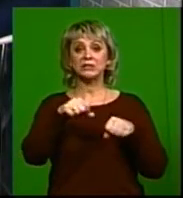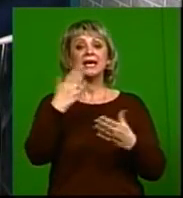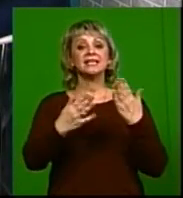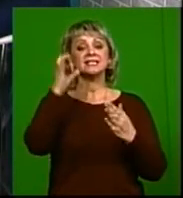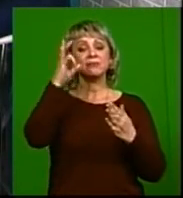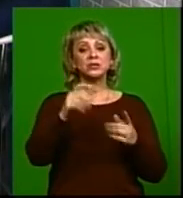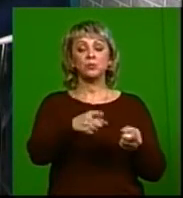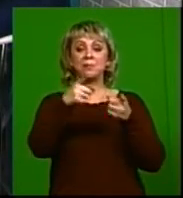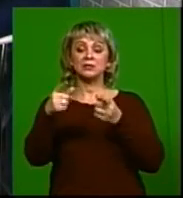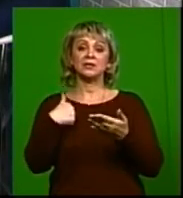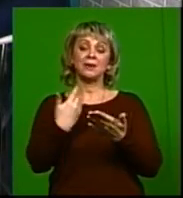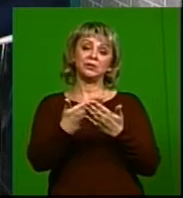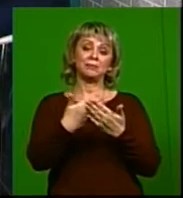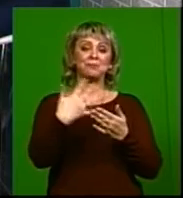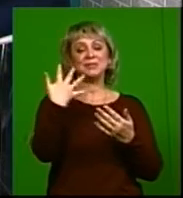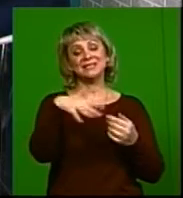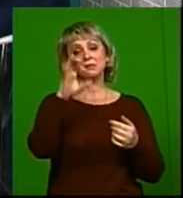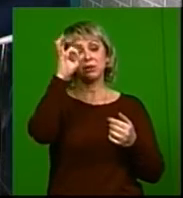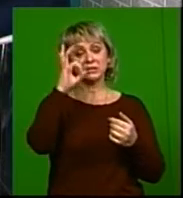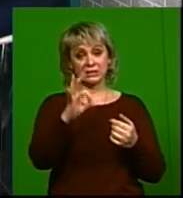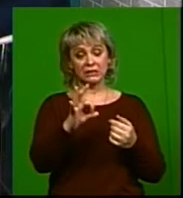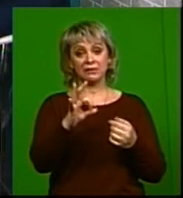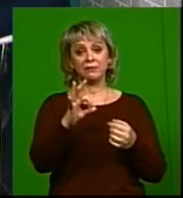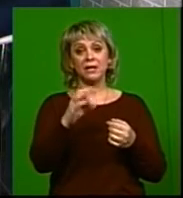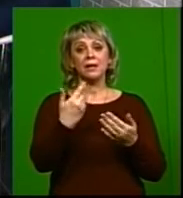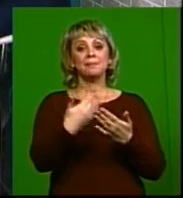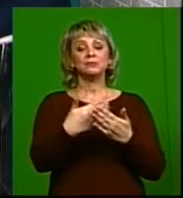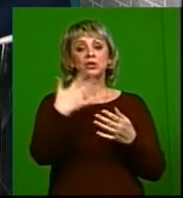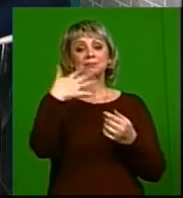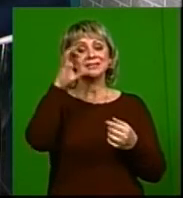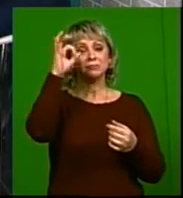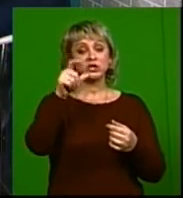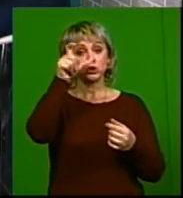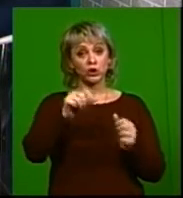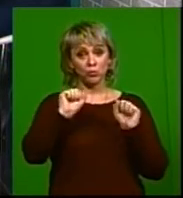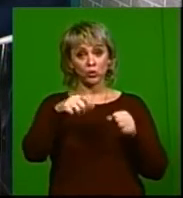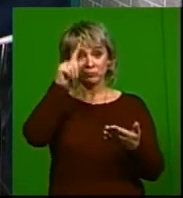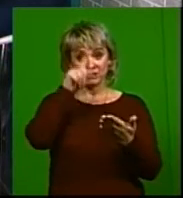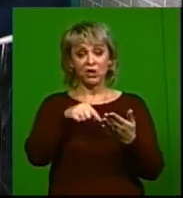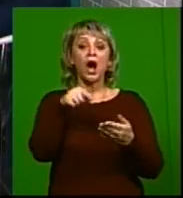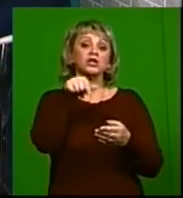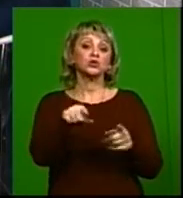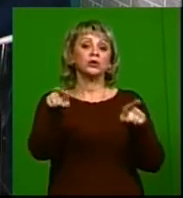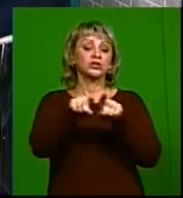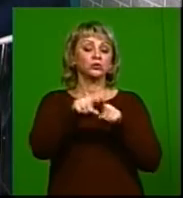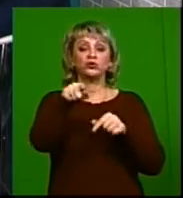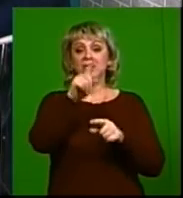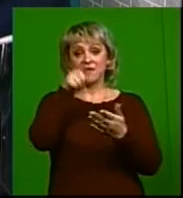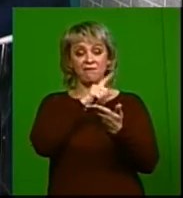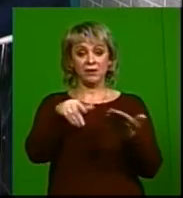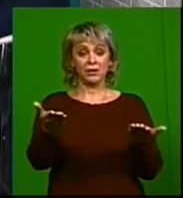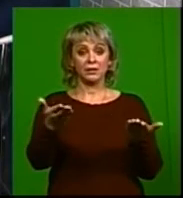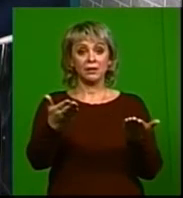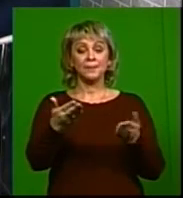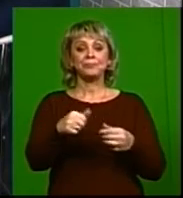перевести, я бы дал этому способу 50%. Ну, потому что на 50% человек может быть верен, и настолько же он может быть не верен, да, в отношениях интимных.